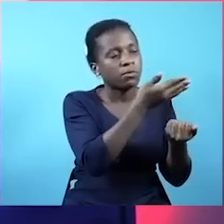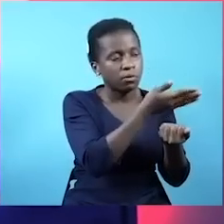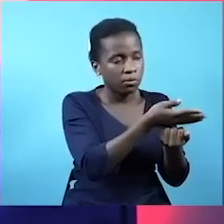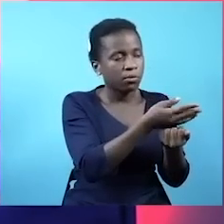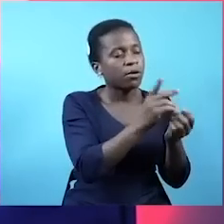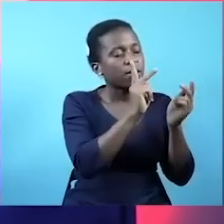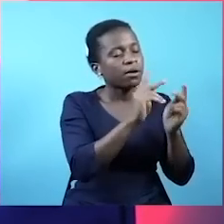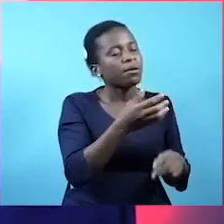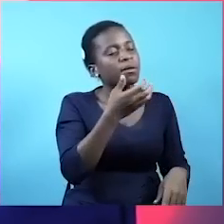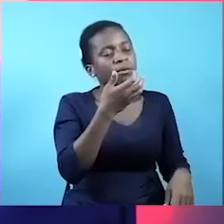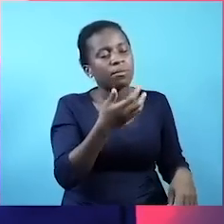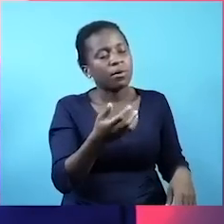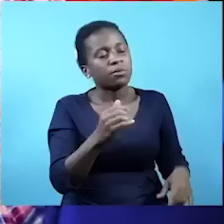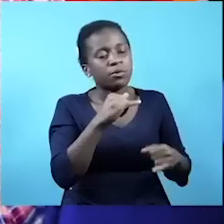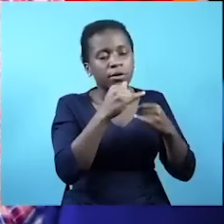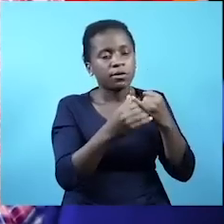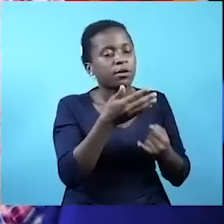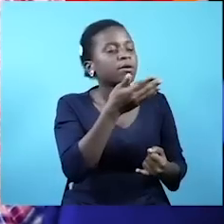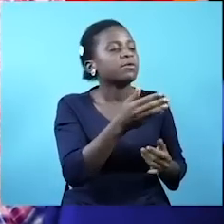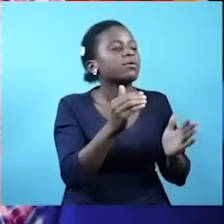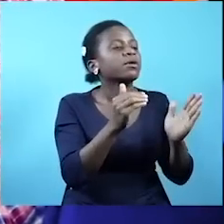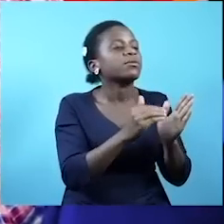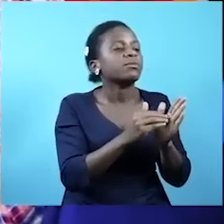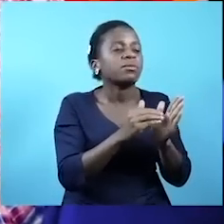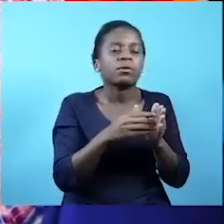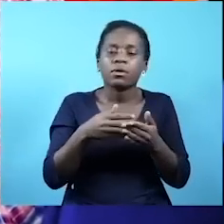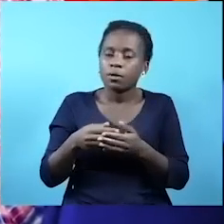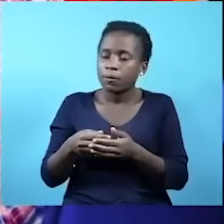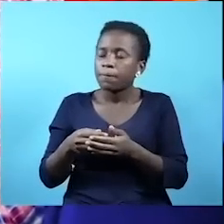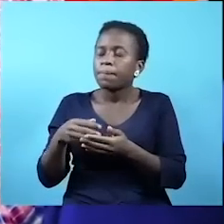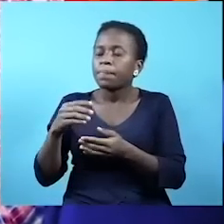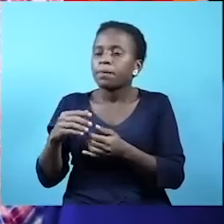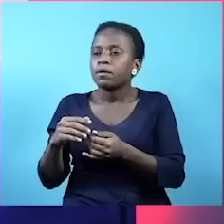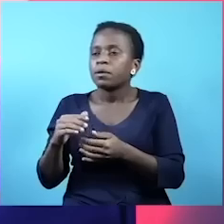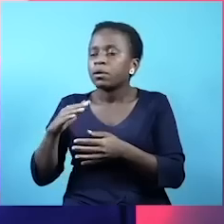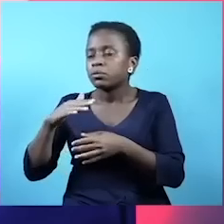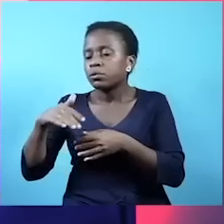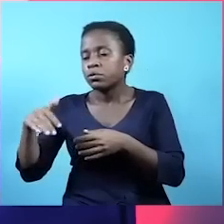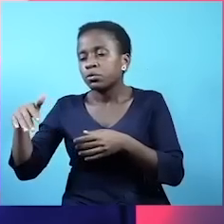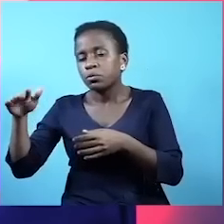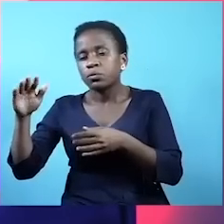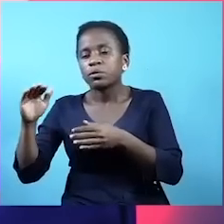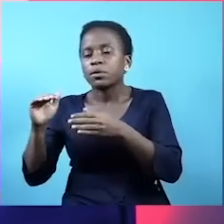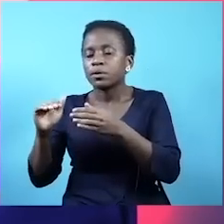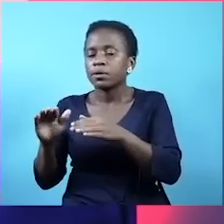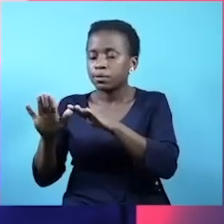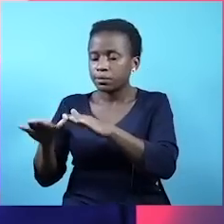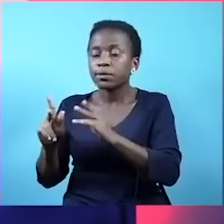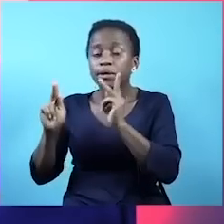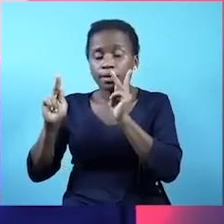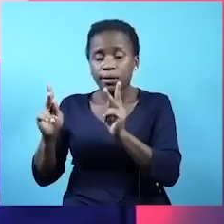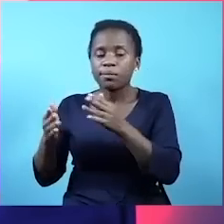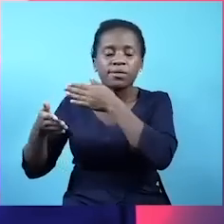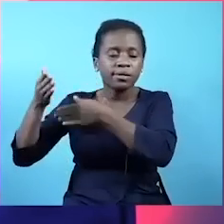mbaya sisi tuto wengine taipinga. Ama mtatoka nji kama mlivofanya wakati ukawa. Of course hiyo ninjia mwaja wapo ya kupinga.